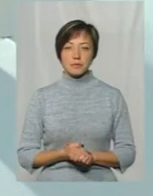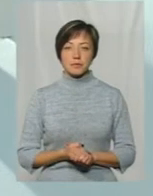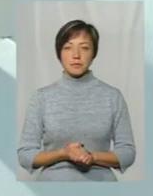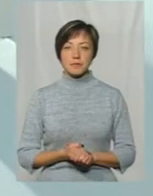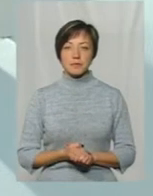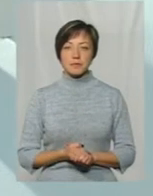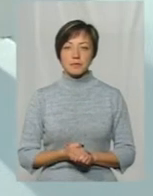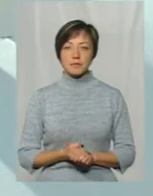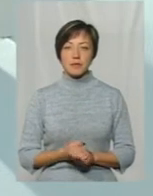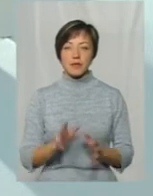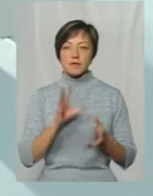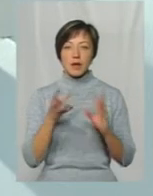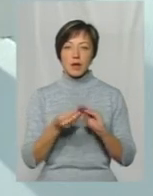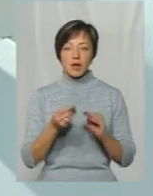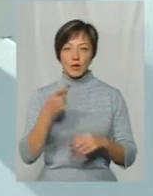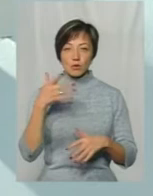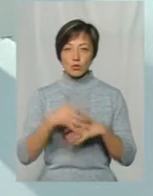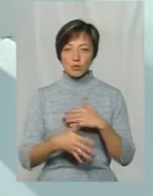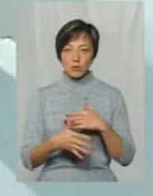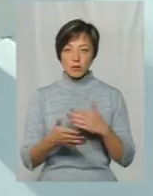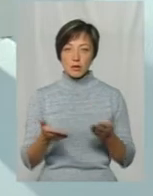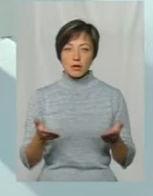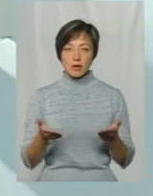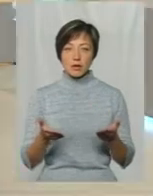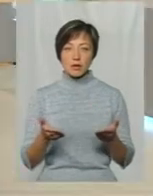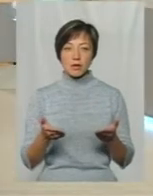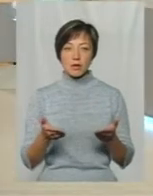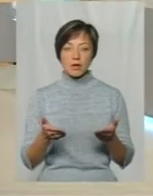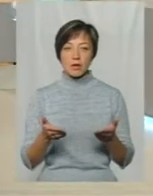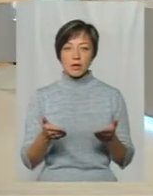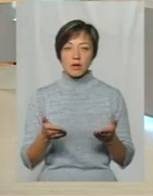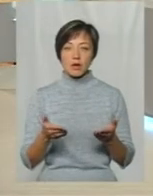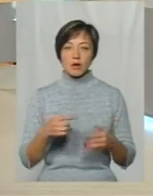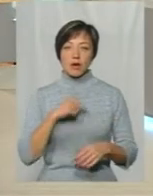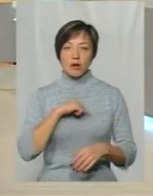Взагалі не зрозумілою Скажемо так, розпач